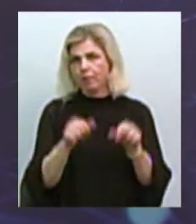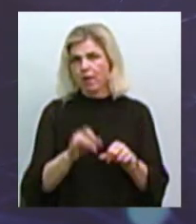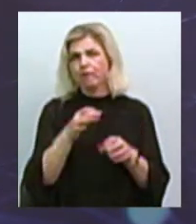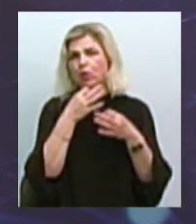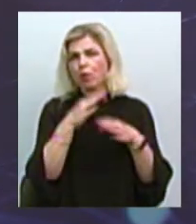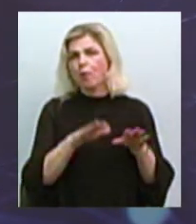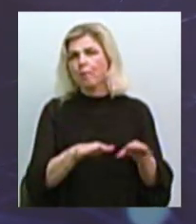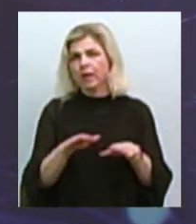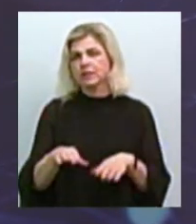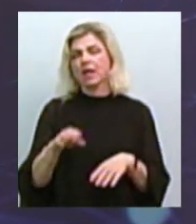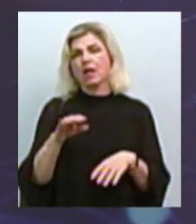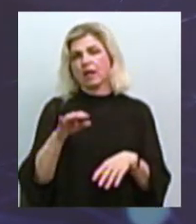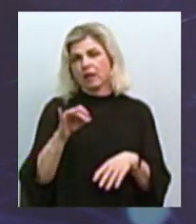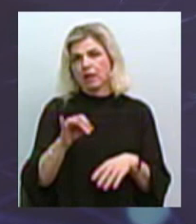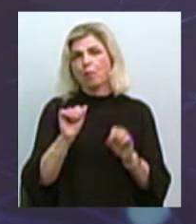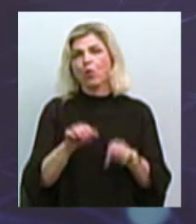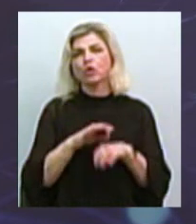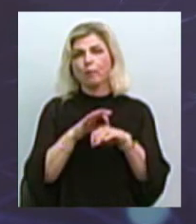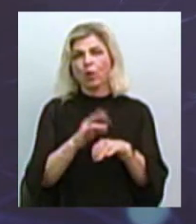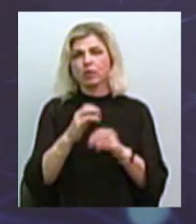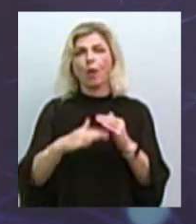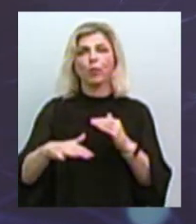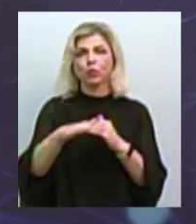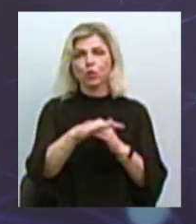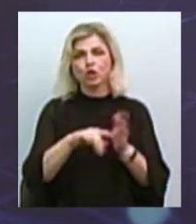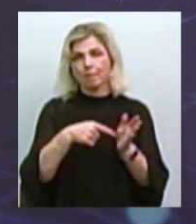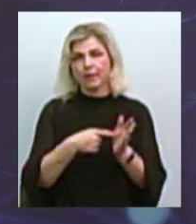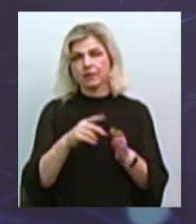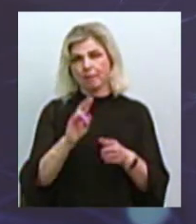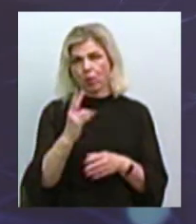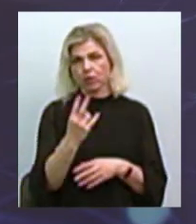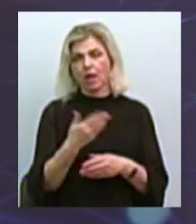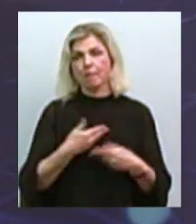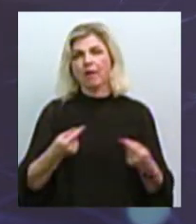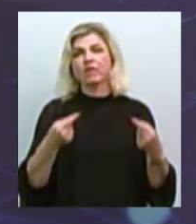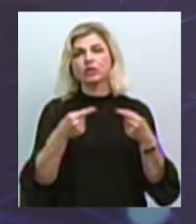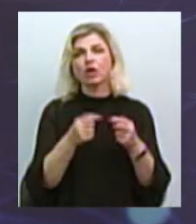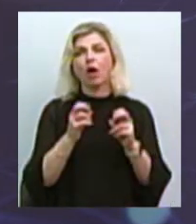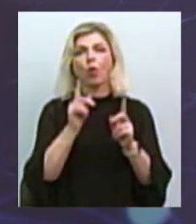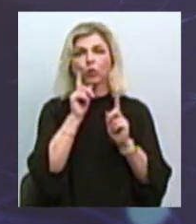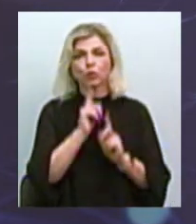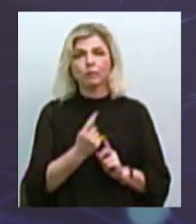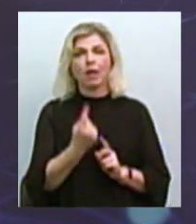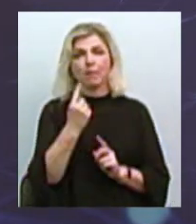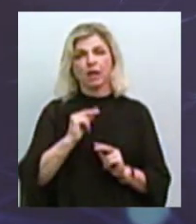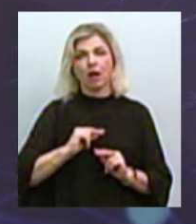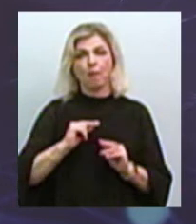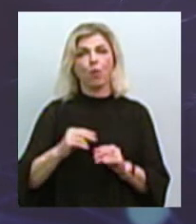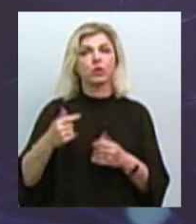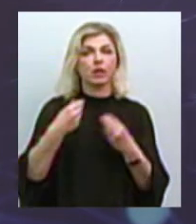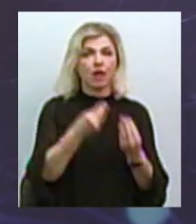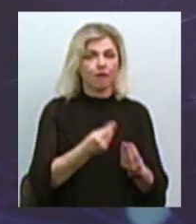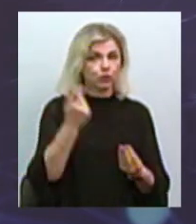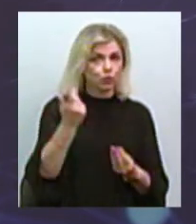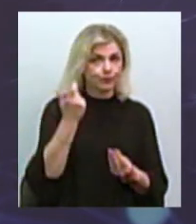місці територіально, тобто ми можемо її проводити чи на площі міста Миколаєва, ми визначаємось як зручніше першу роботодавцю і в якому